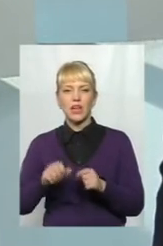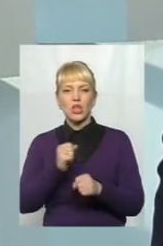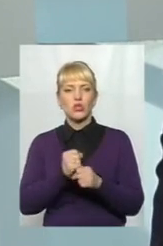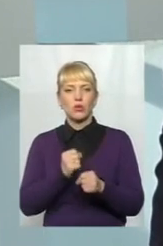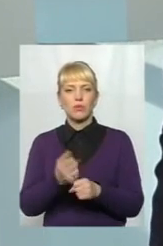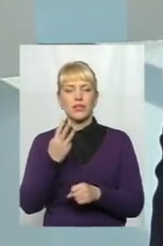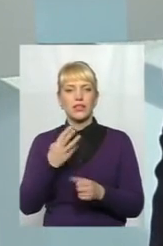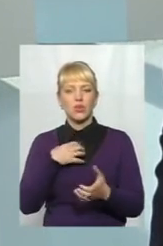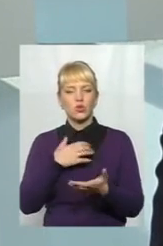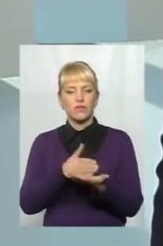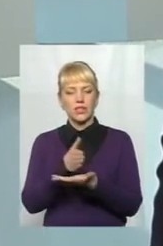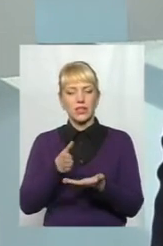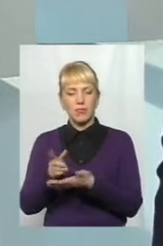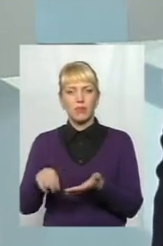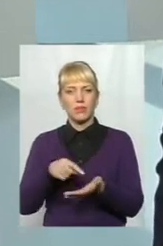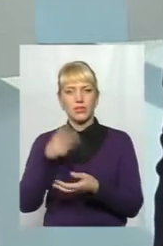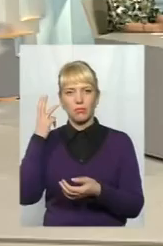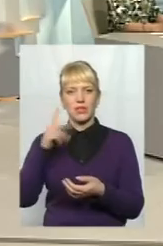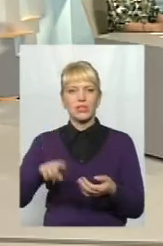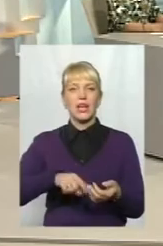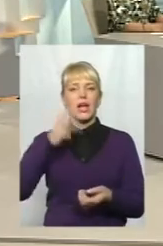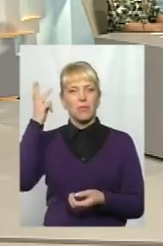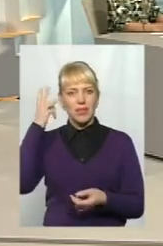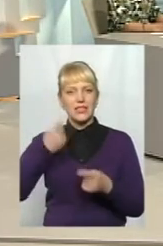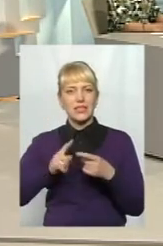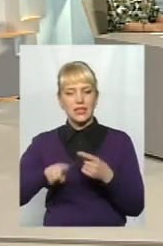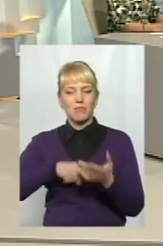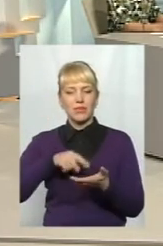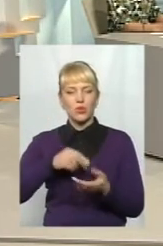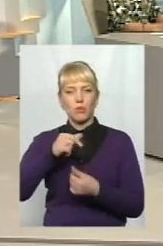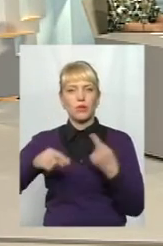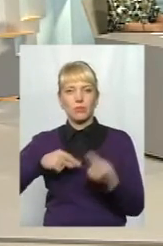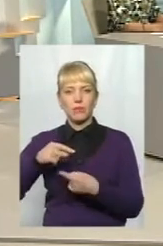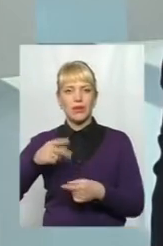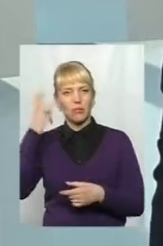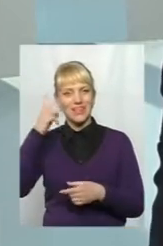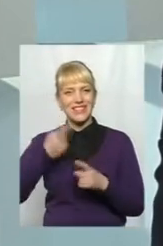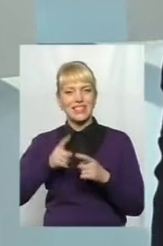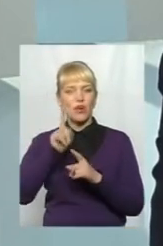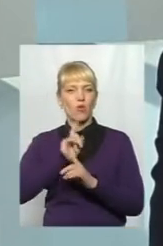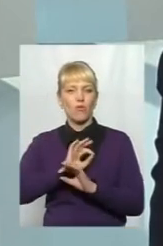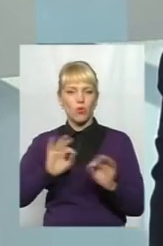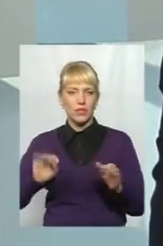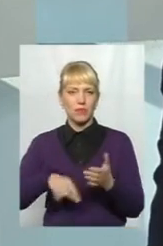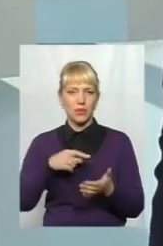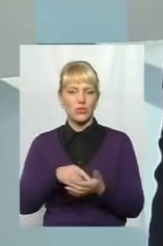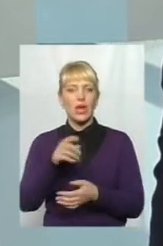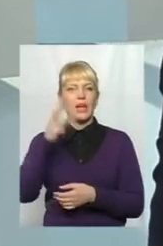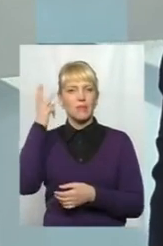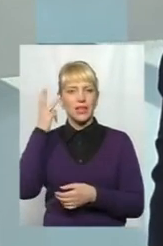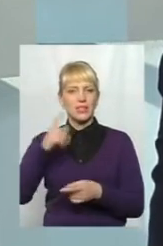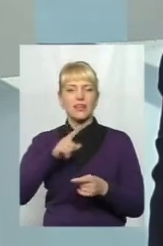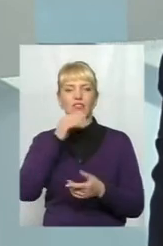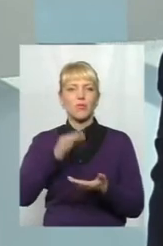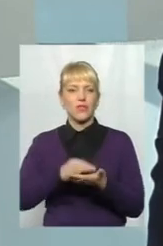основні напрямки міста Хмельницького. Це Хмельницьке місто-підприємець, Хмельницьке комфортне місто і Хмельницьке відповідальне місто. І кожна ця